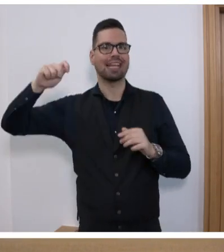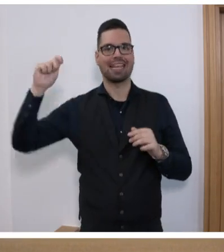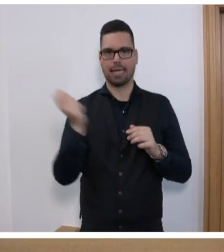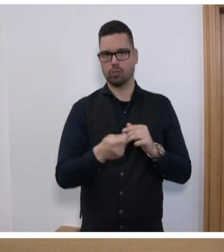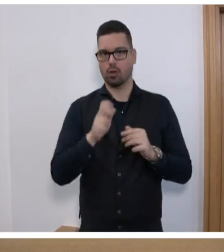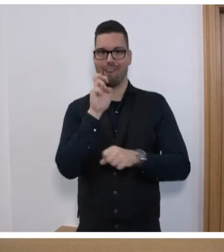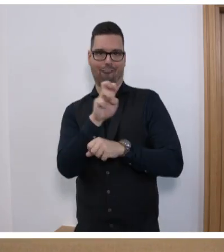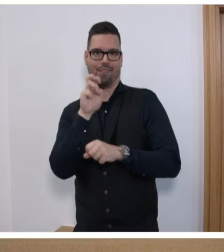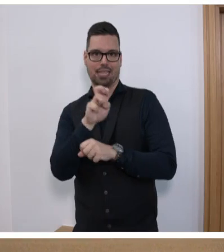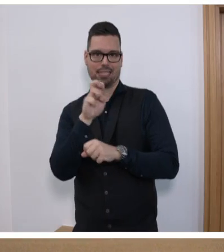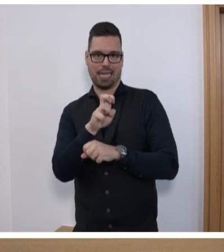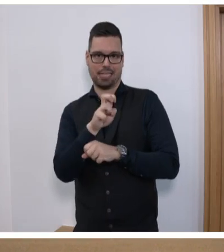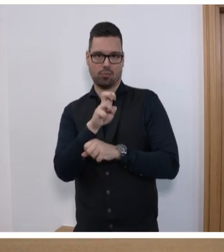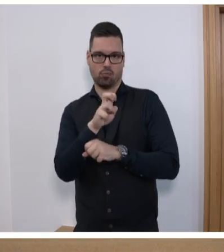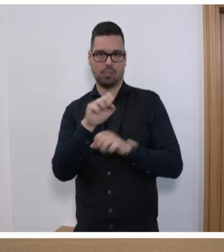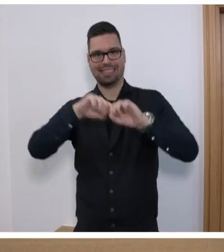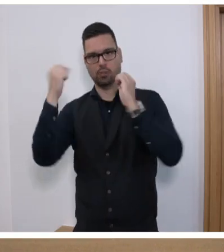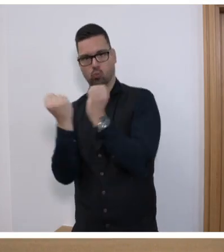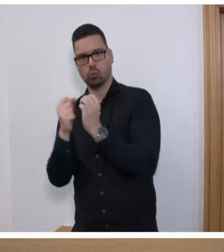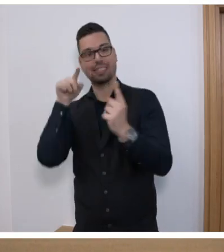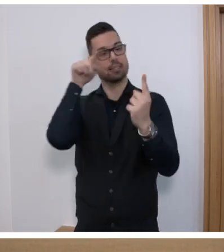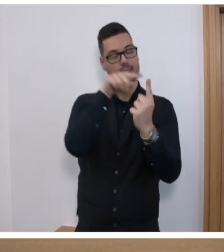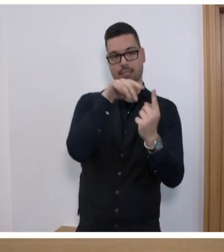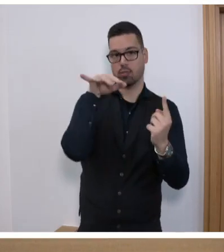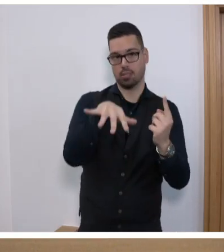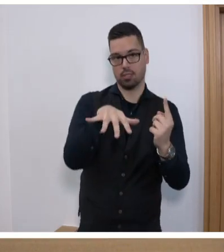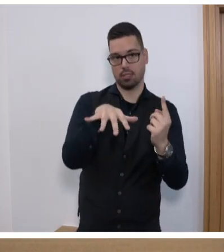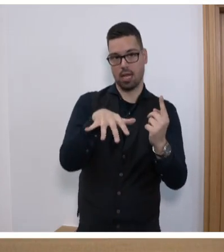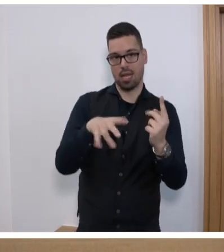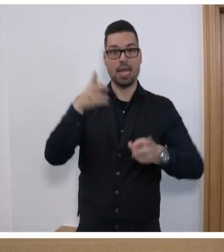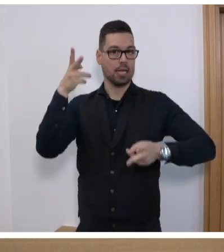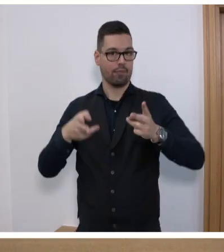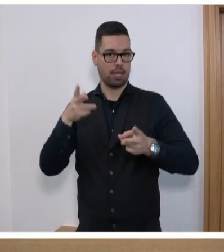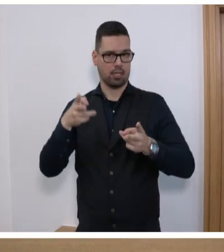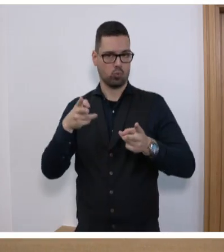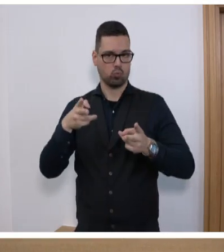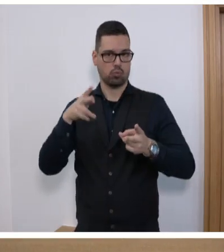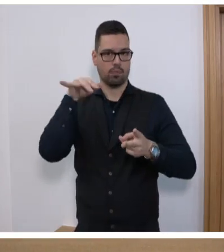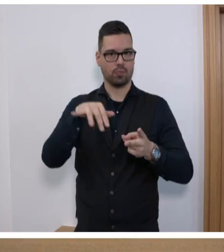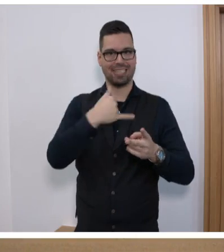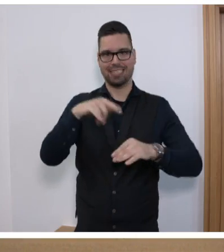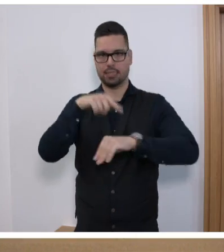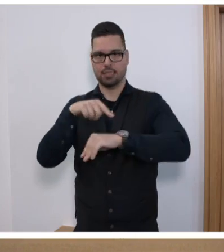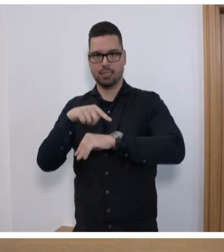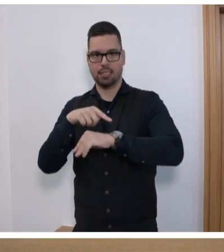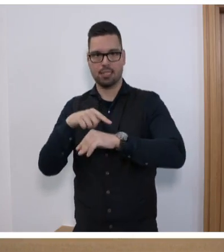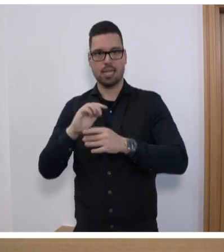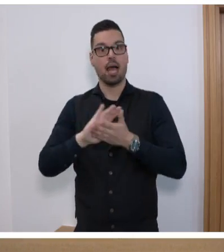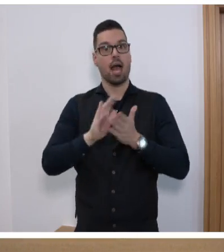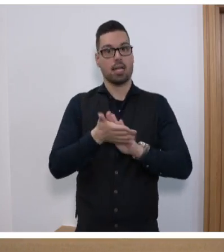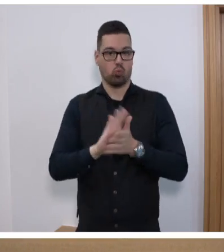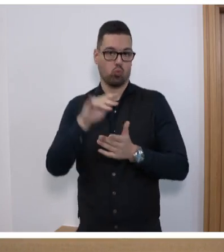Vertretungskonstellationen mit der Zielsetzung einer Gewährleistung jederzeitiger gerichtlicher Handlungsfähigkeit,